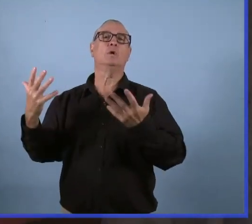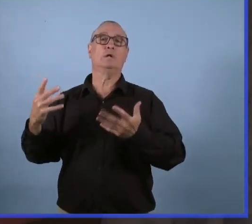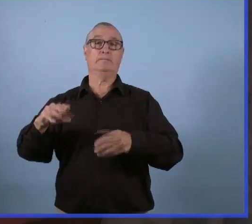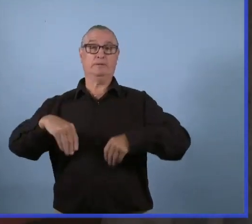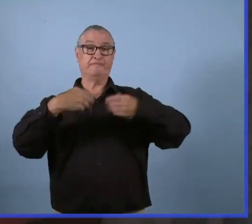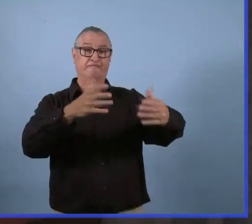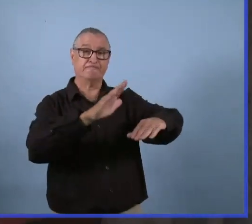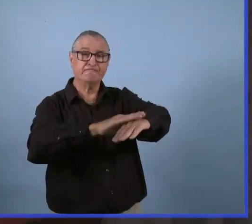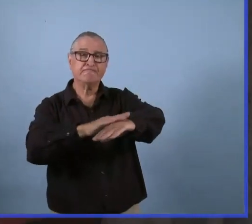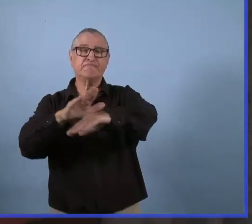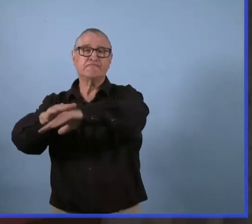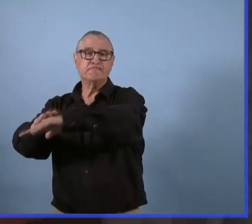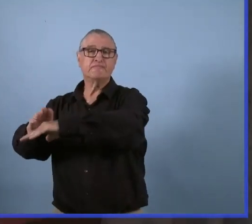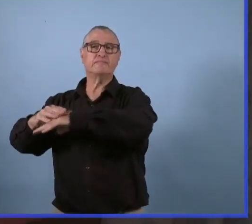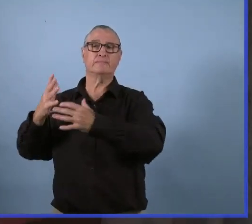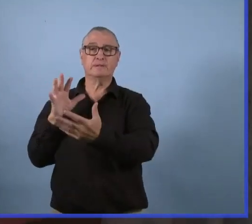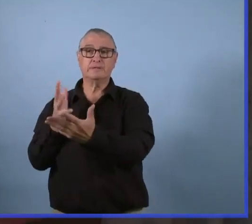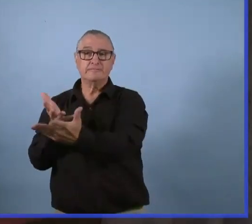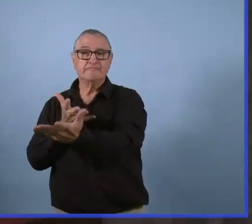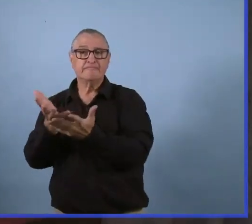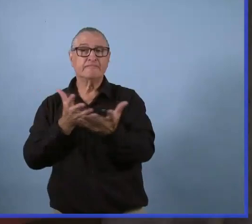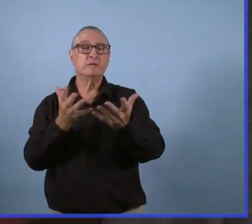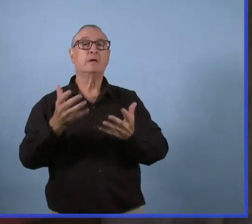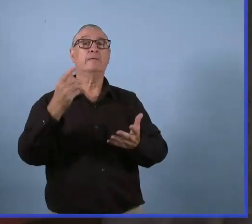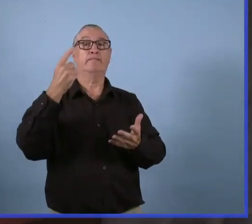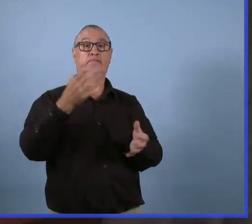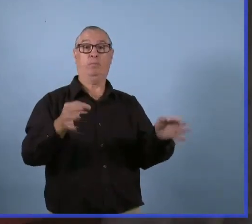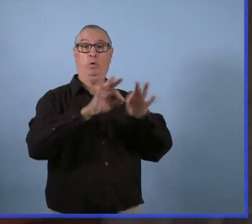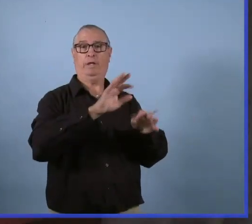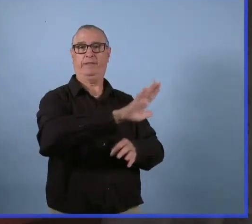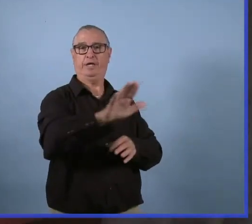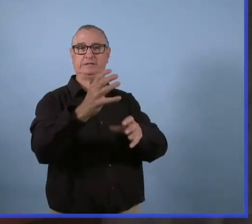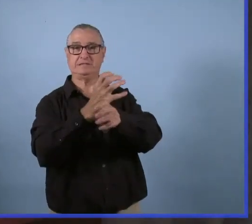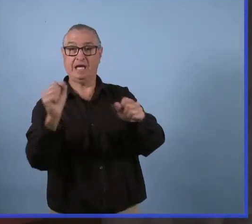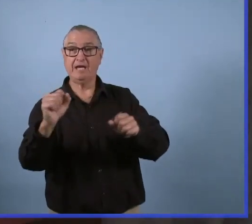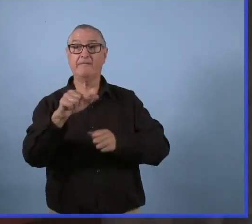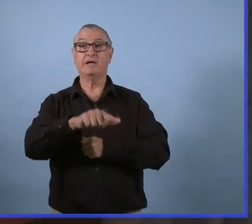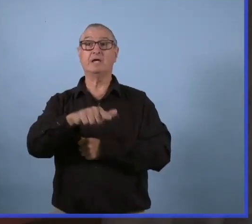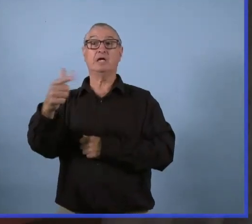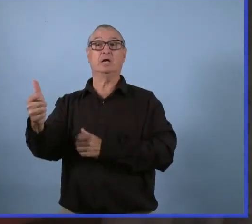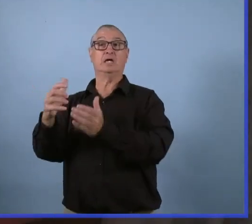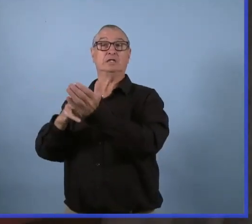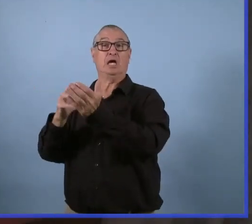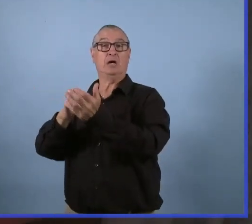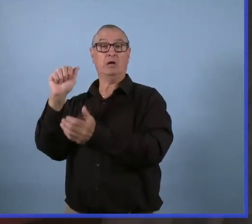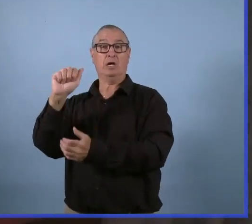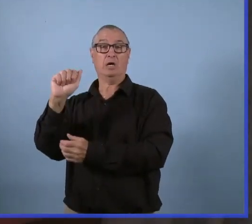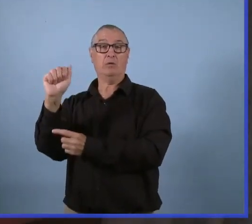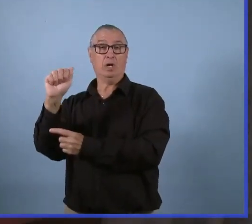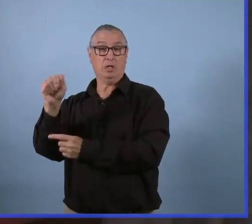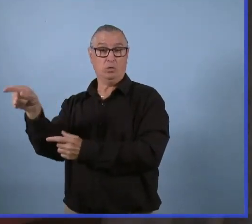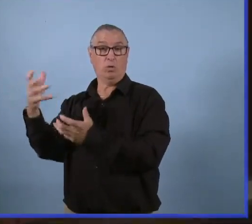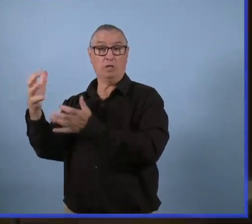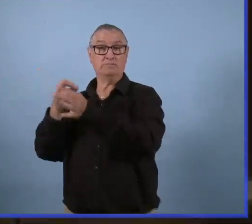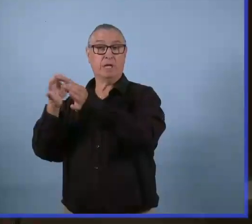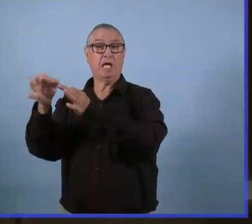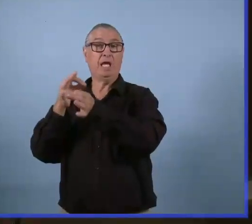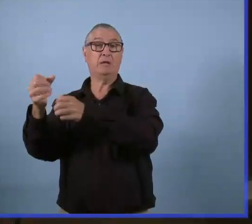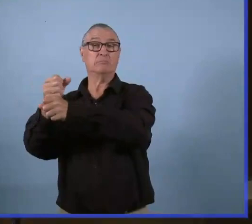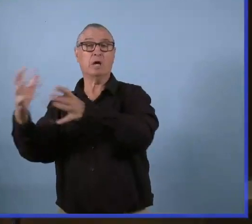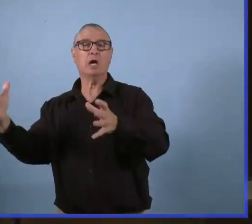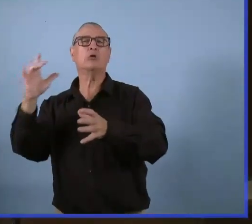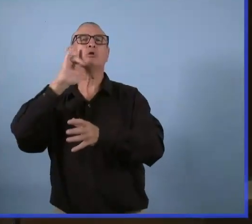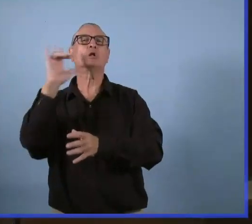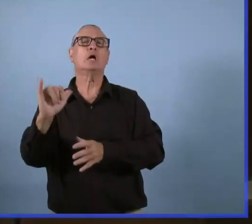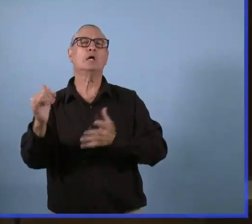directrices importantes quant à la sécurité. Et peut-être que je vais laisser le docteur Atwal parler de ce qui se